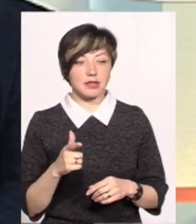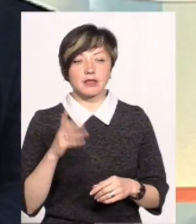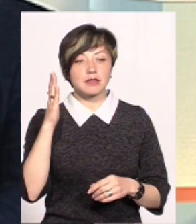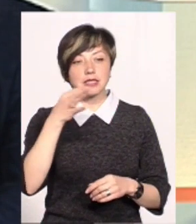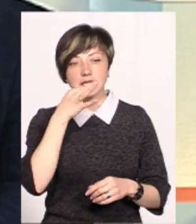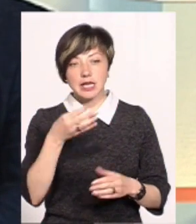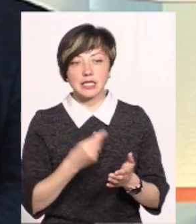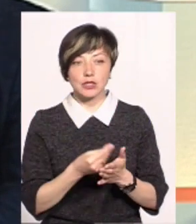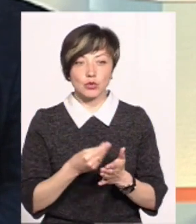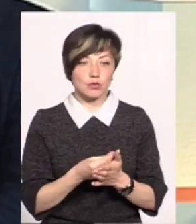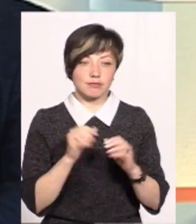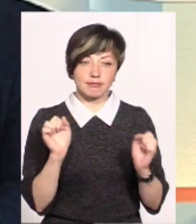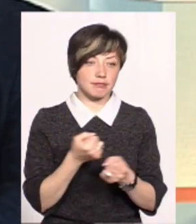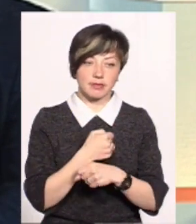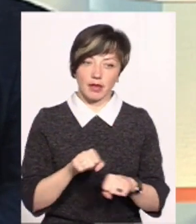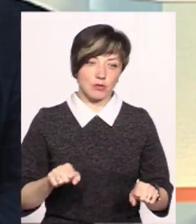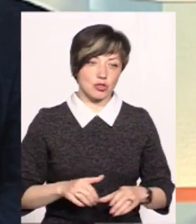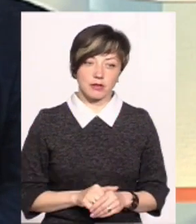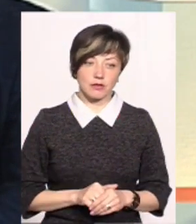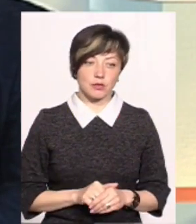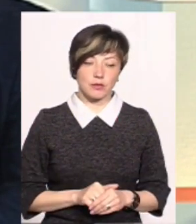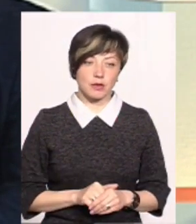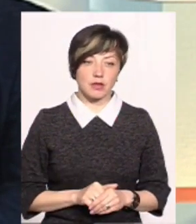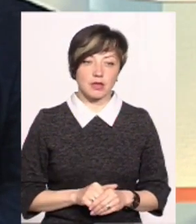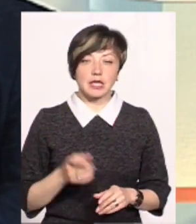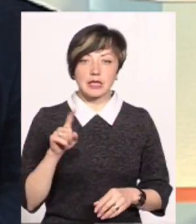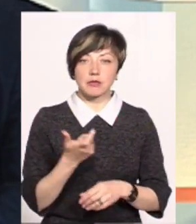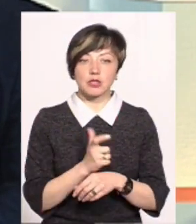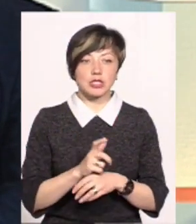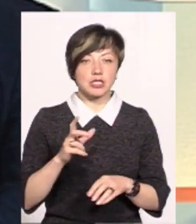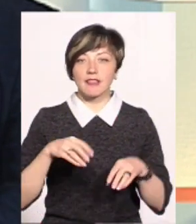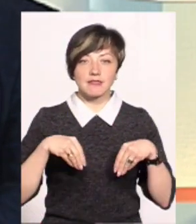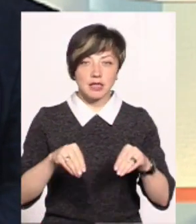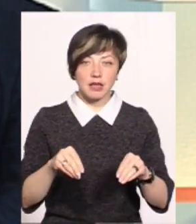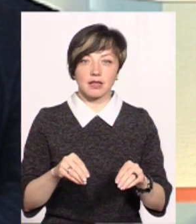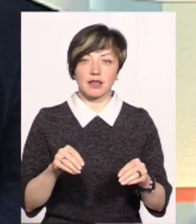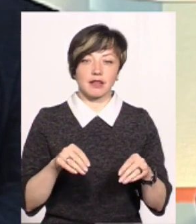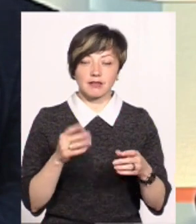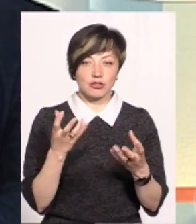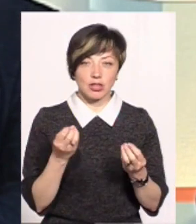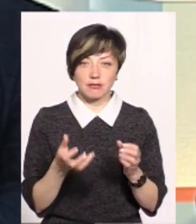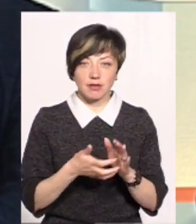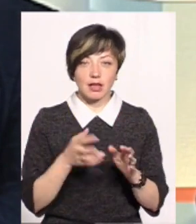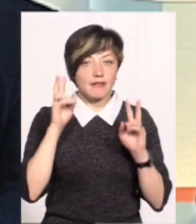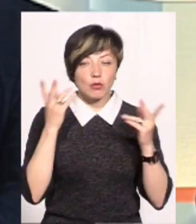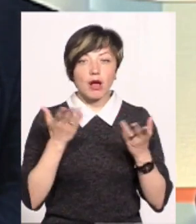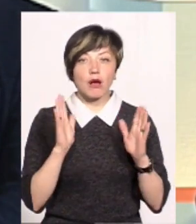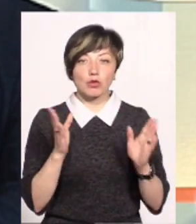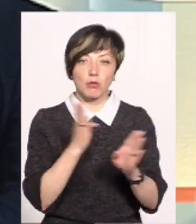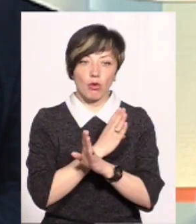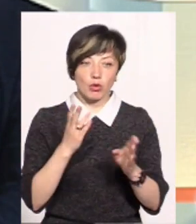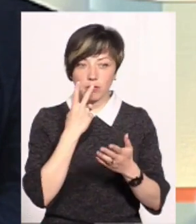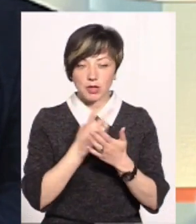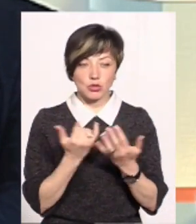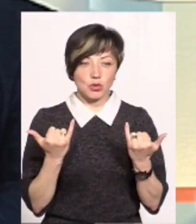спрогнозувати ціну неможливо. Тим більше, що ще не все постійно, не все висаджено. Невідомо, яка буде